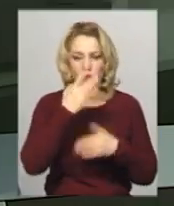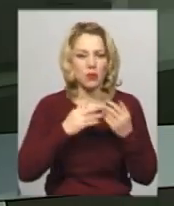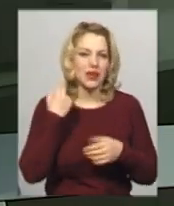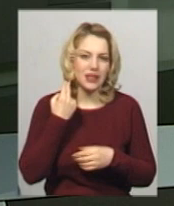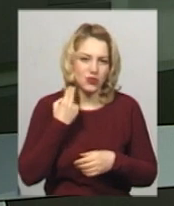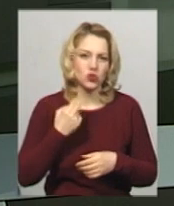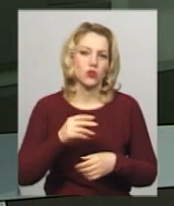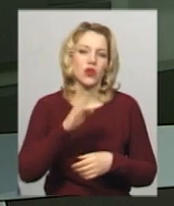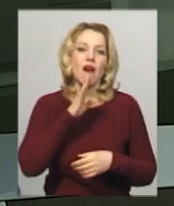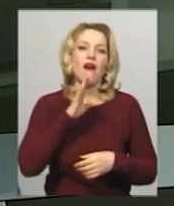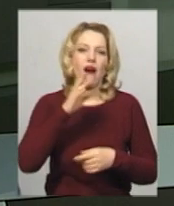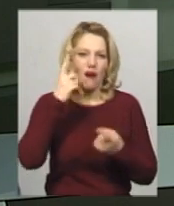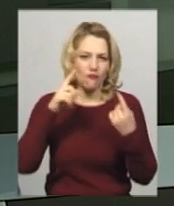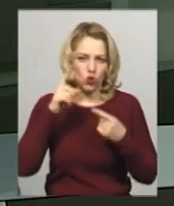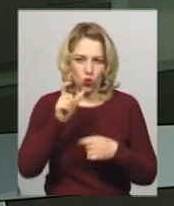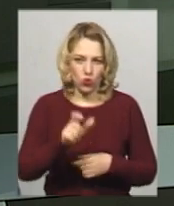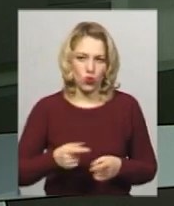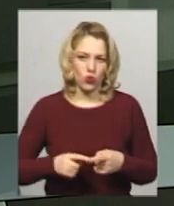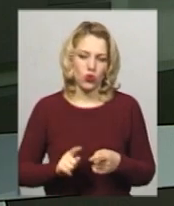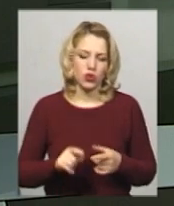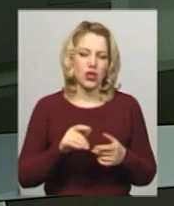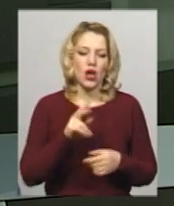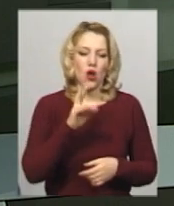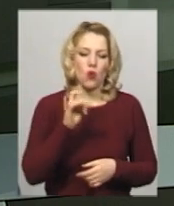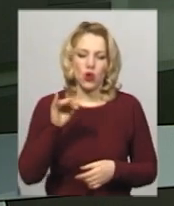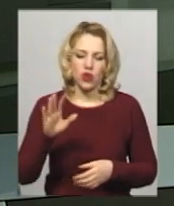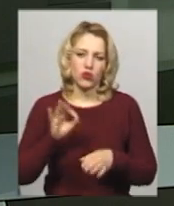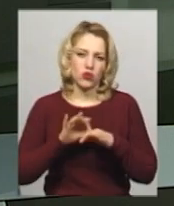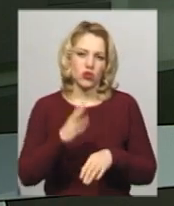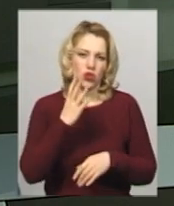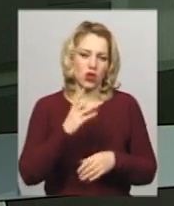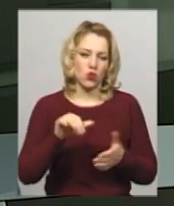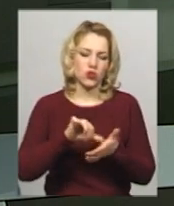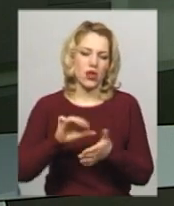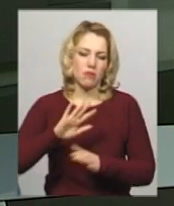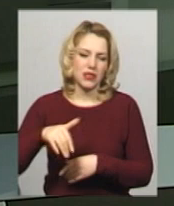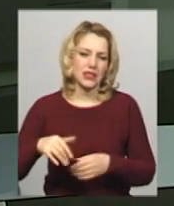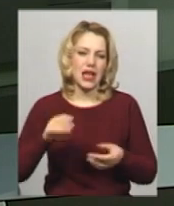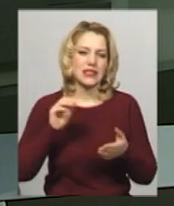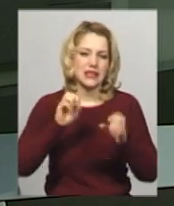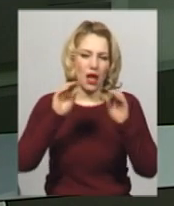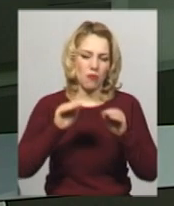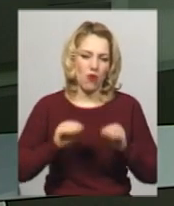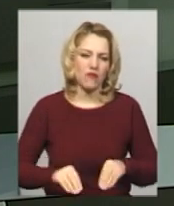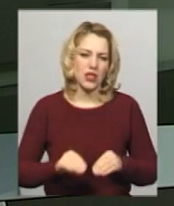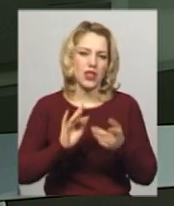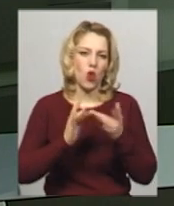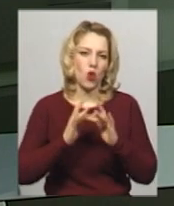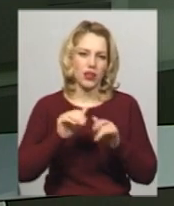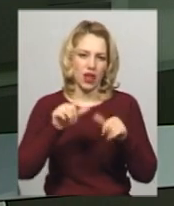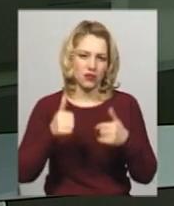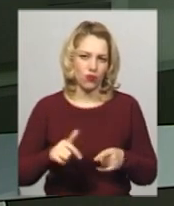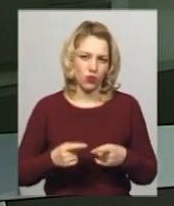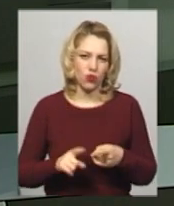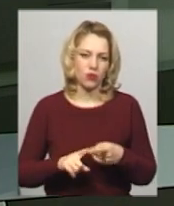Анастасія Олексюк додає, куратори оберуть чотирьох учасників після заповнення онлайн-форми. Каже, участь у цьому освітньо-культурному